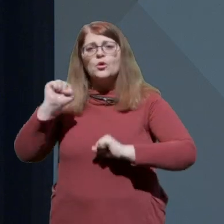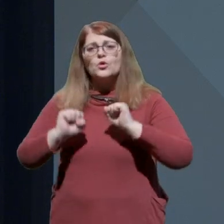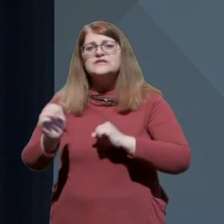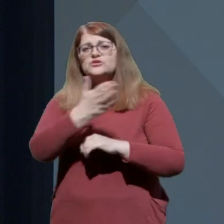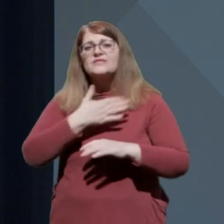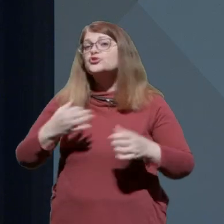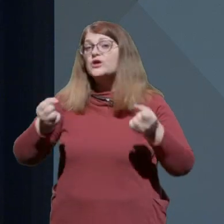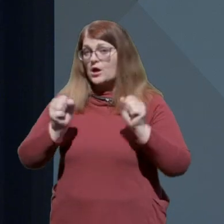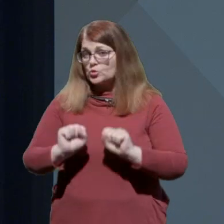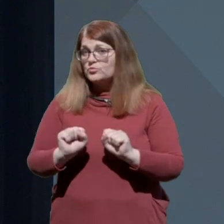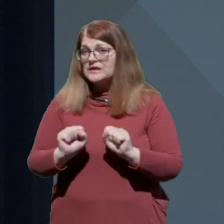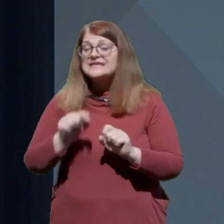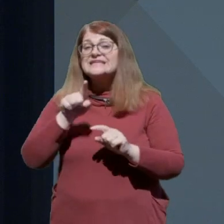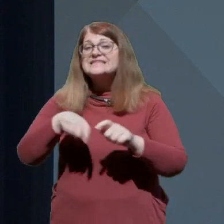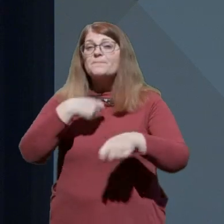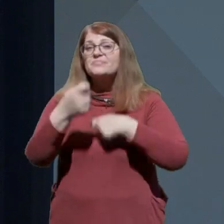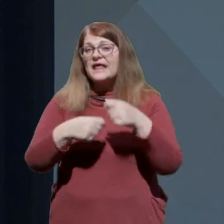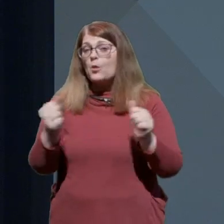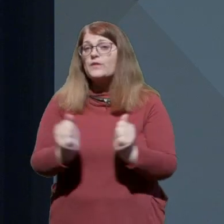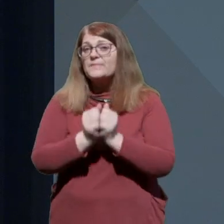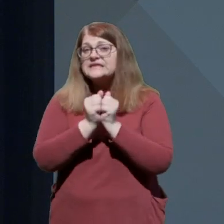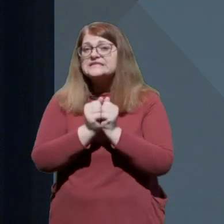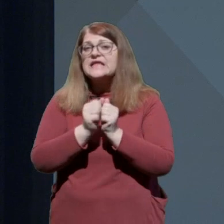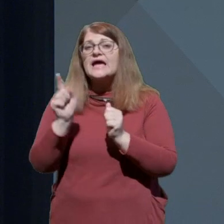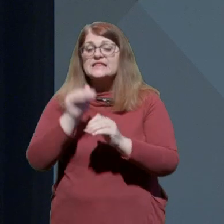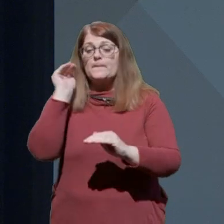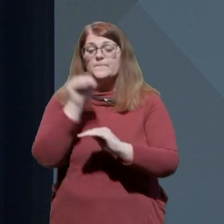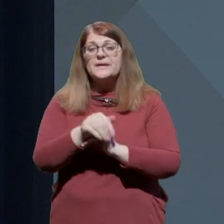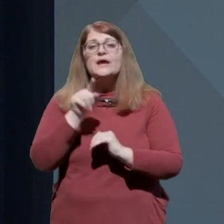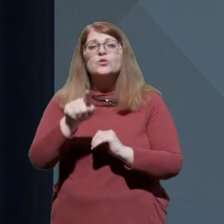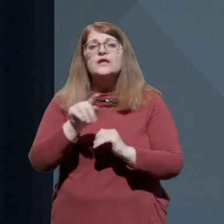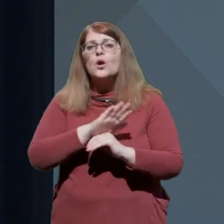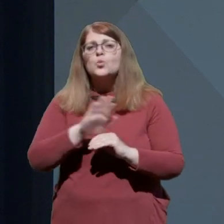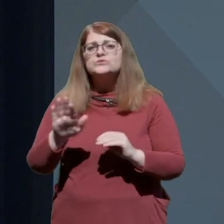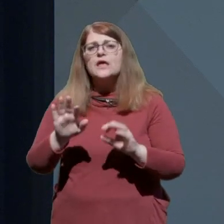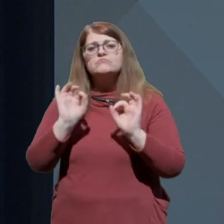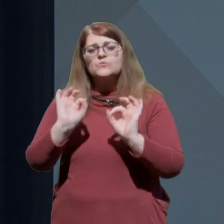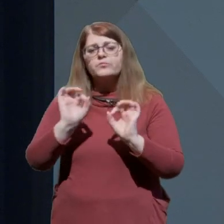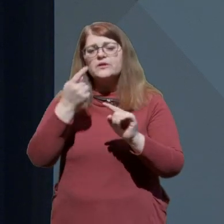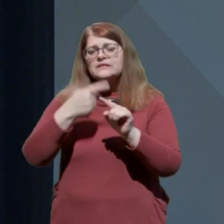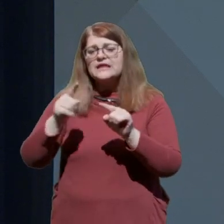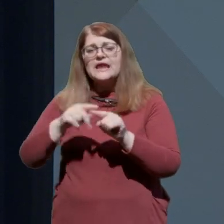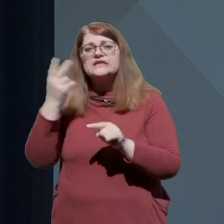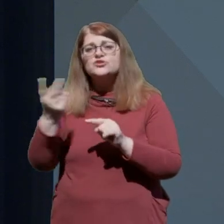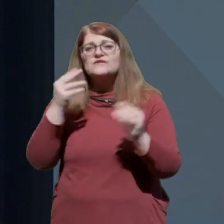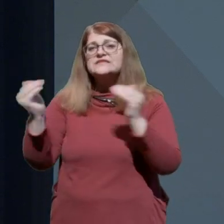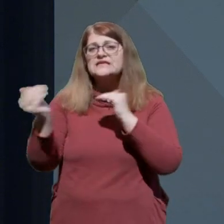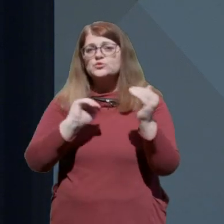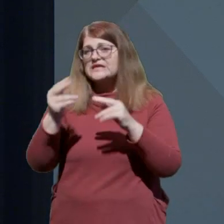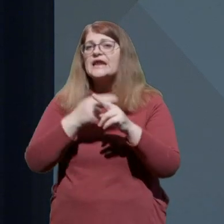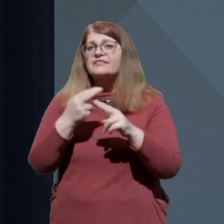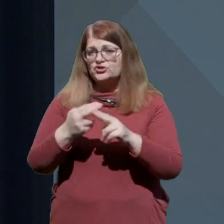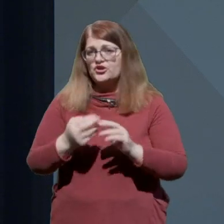s tem delovna mesta in preko tega vse vitalne elemente slovenske socialne države.